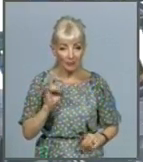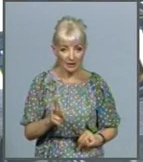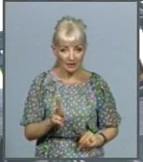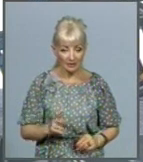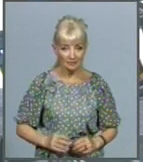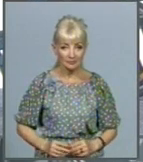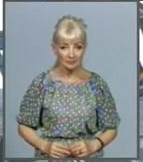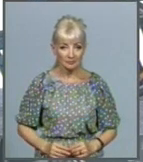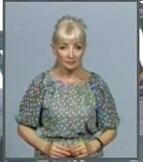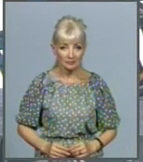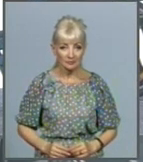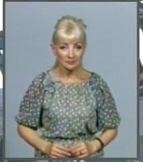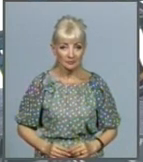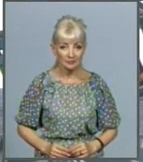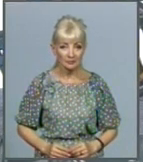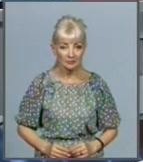Іванов, Харківські Звістя.